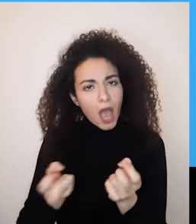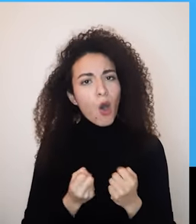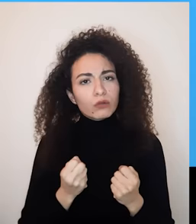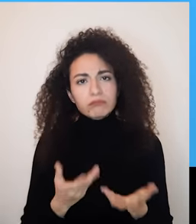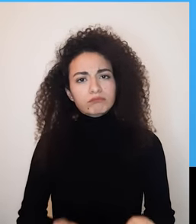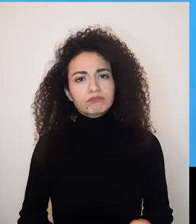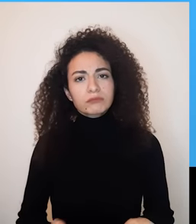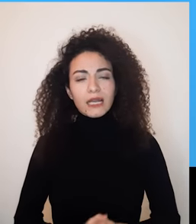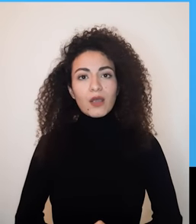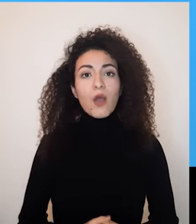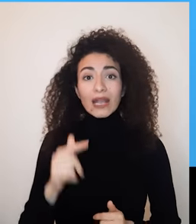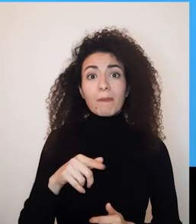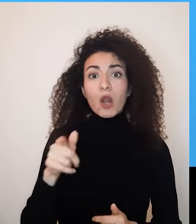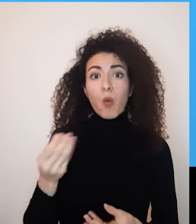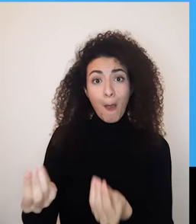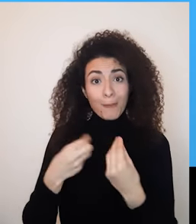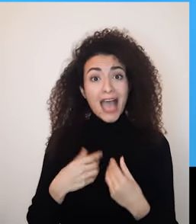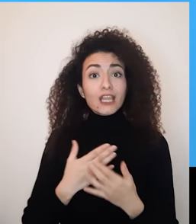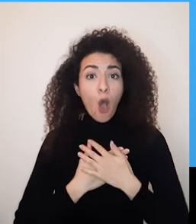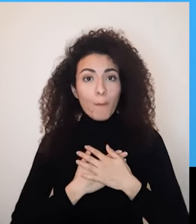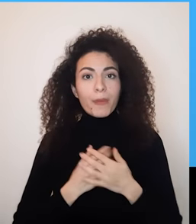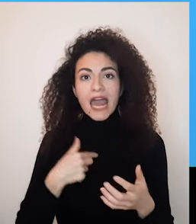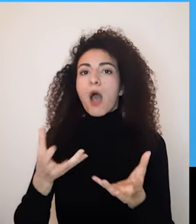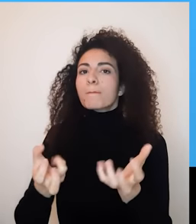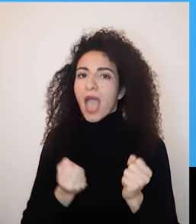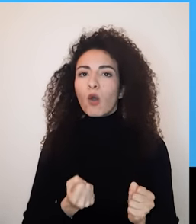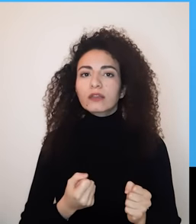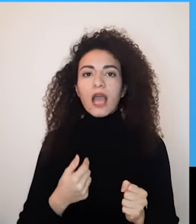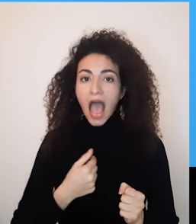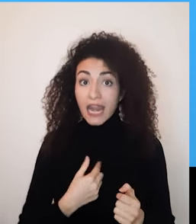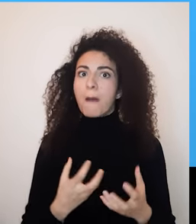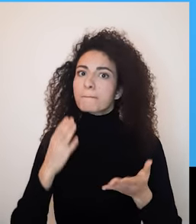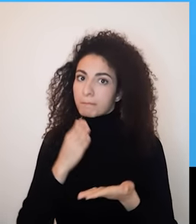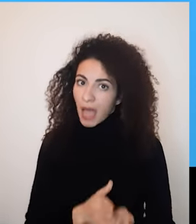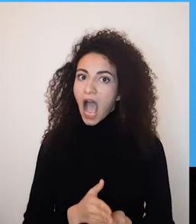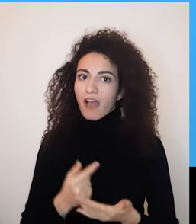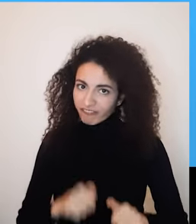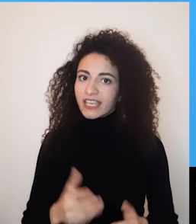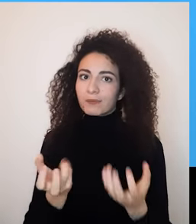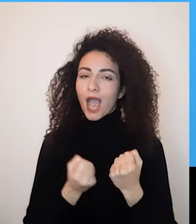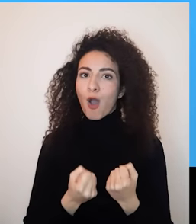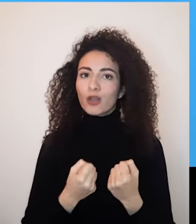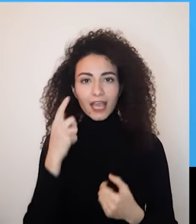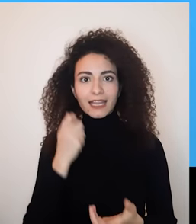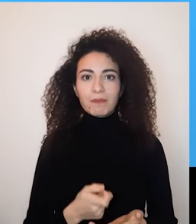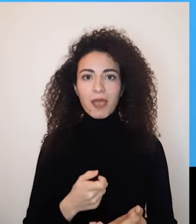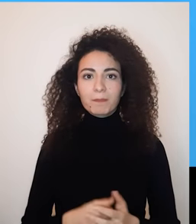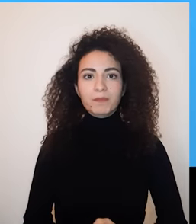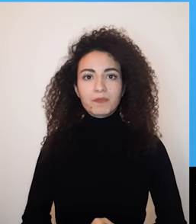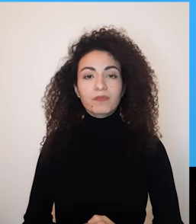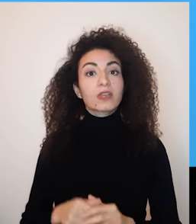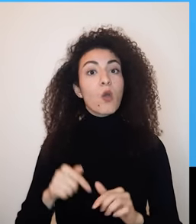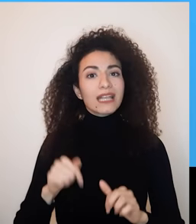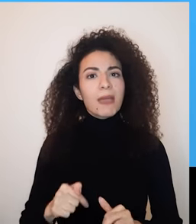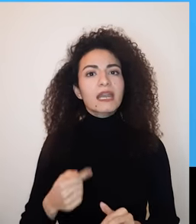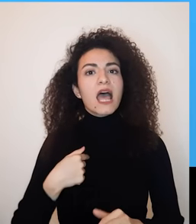بالزنب لما الآخر يعبر أن نحبه لأينا ونتصرف كأنه نحن ما بنستحق كل هيدا الاهتمام أن نتلقى بيعني كمان نكون عنا